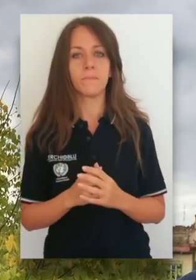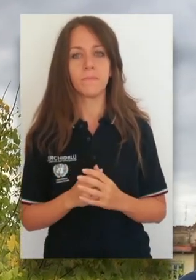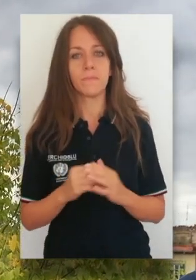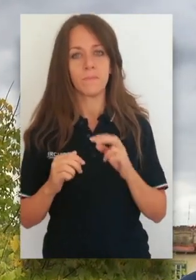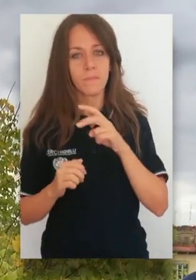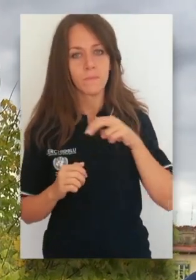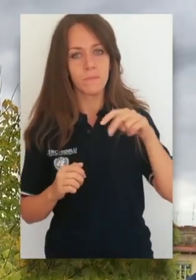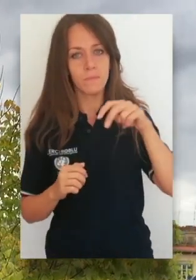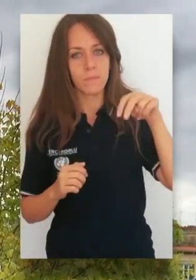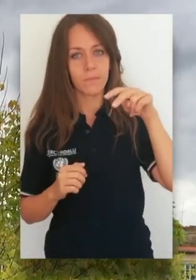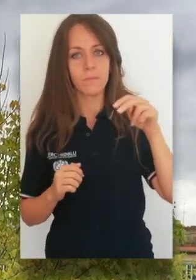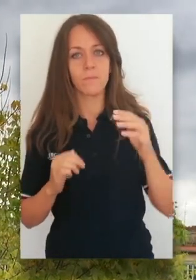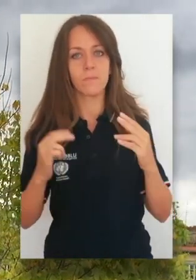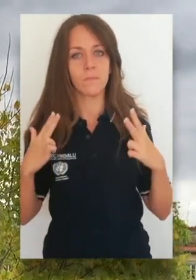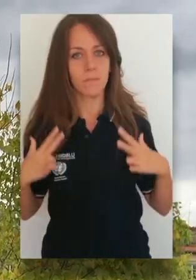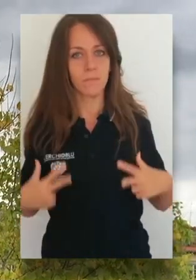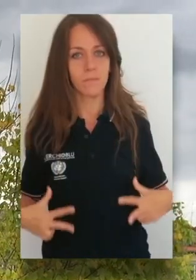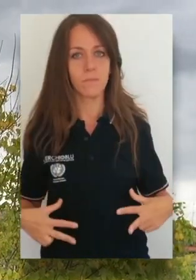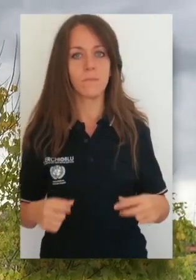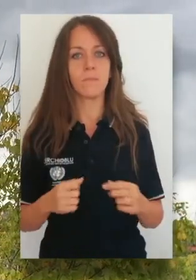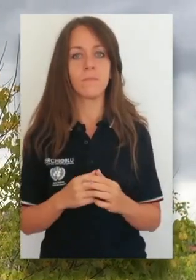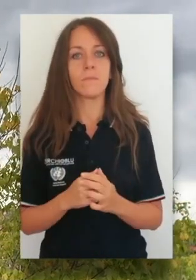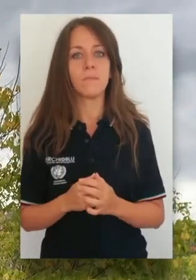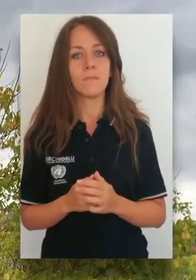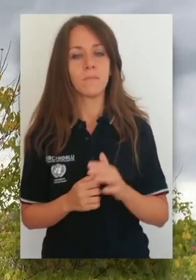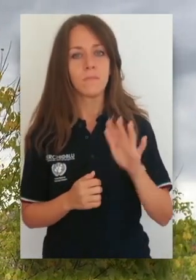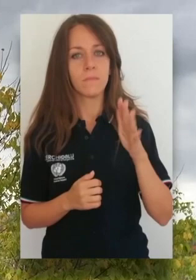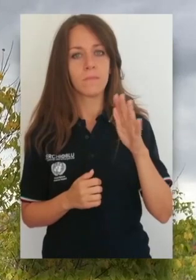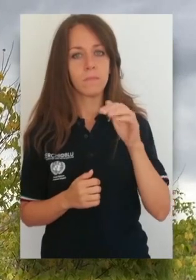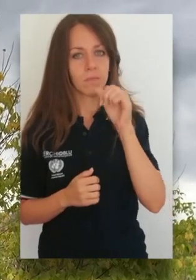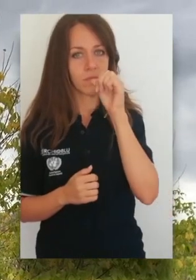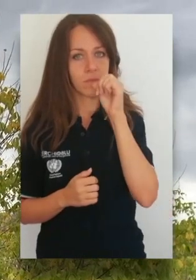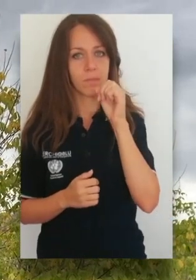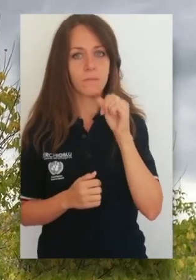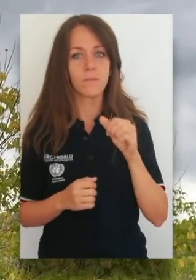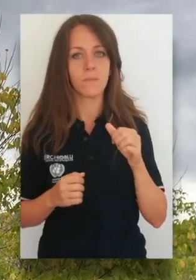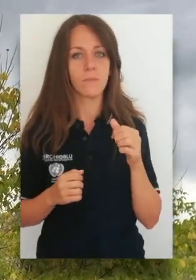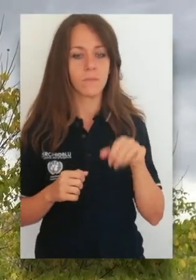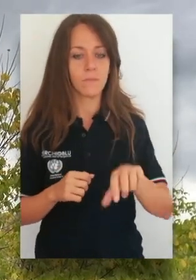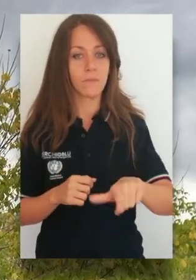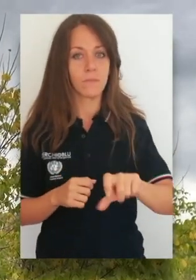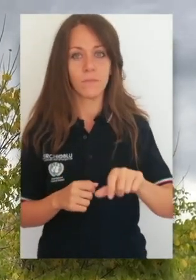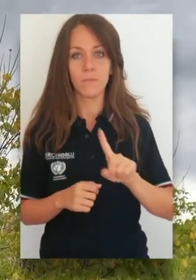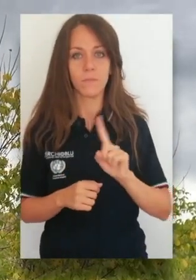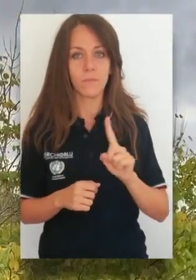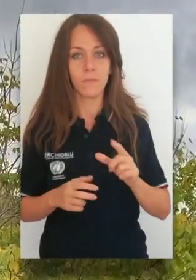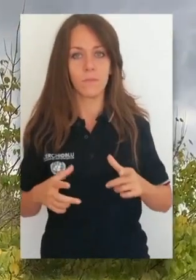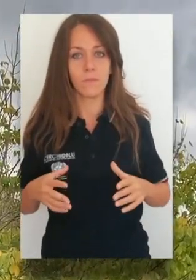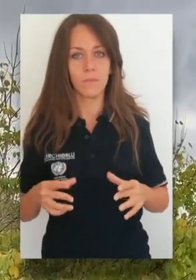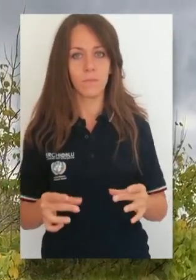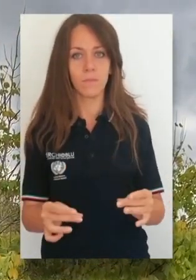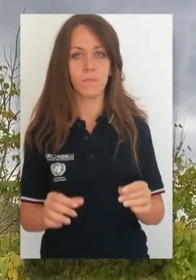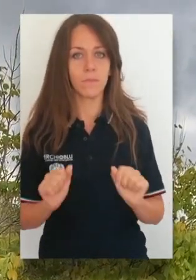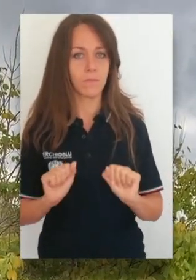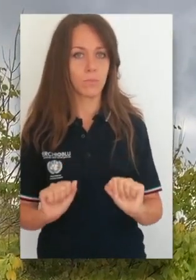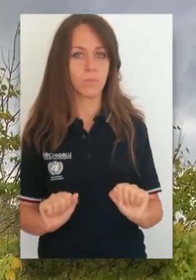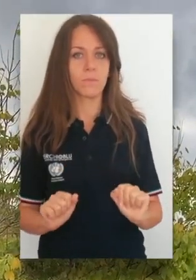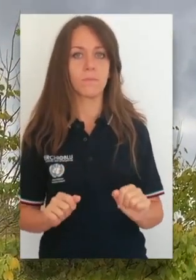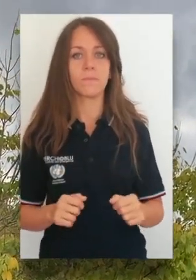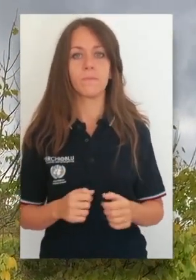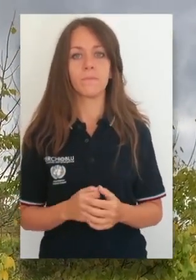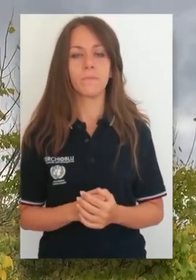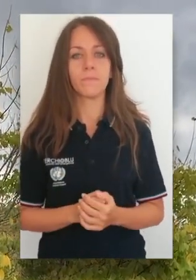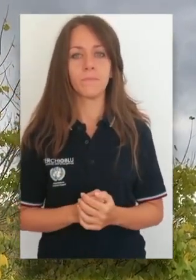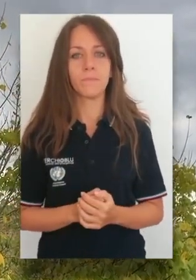superiori, non bere l'acqua del rubinetto. Potrebbe essere contaminata. Se vuoi ulteriori